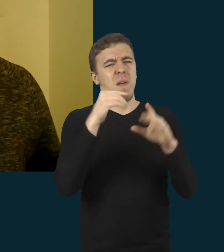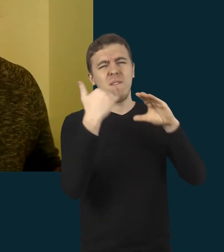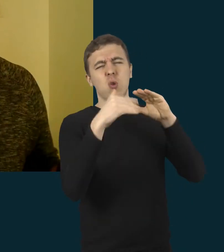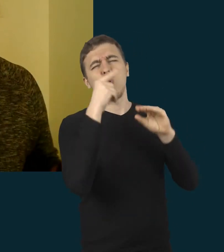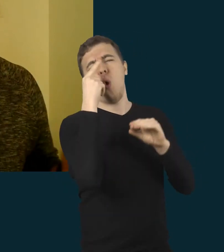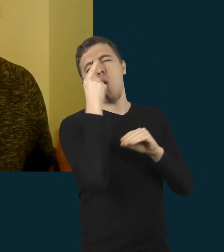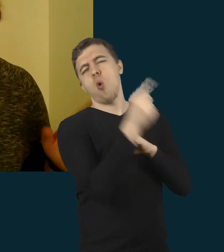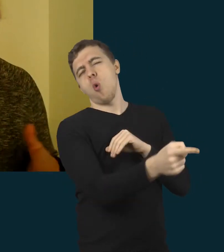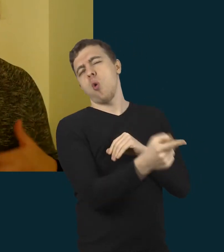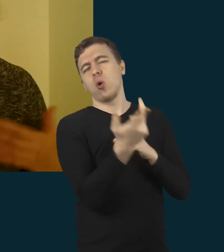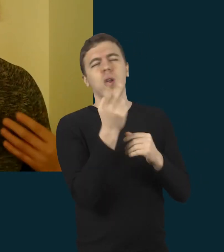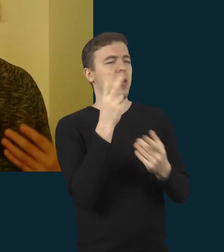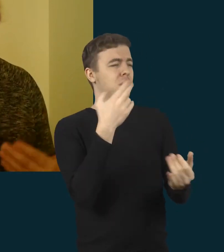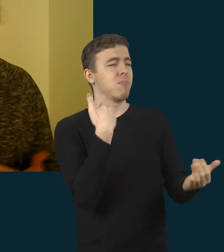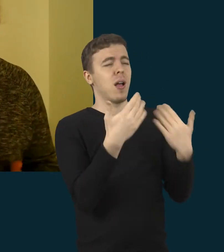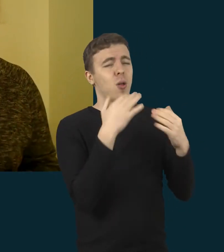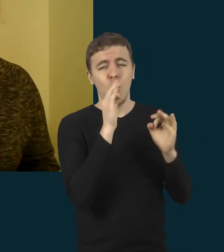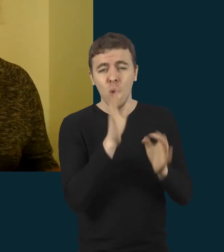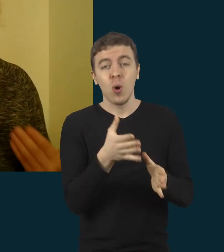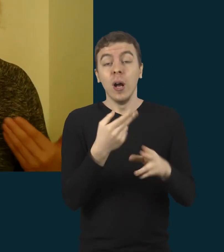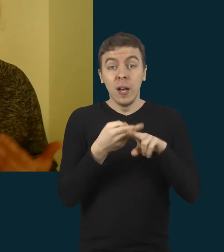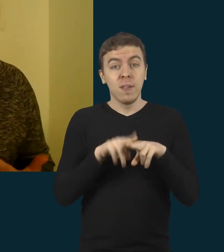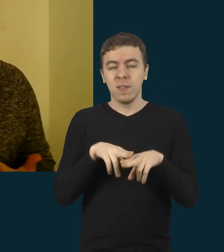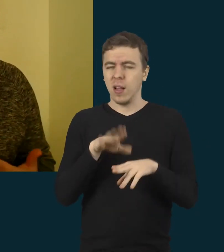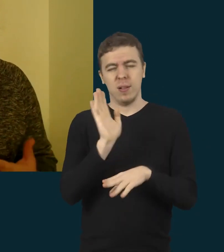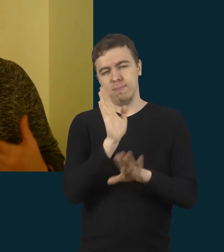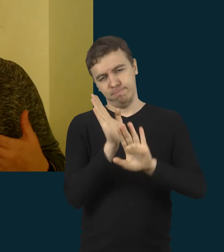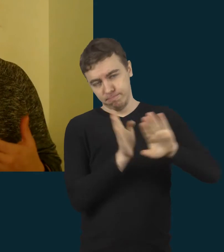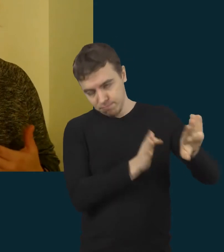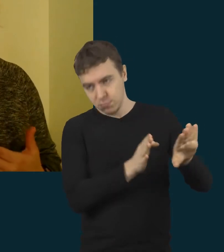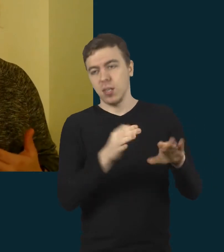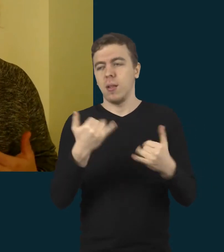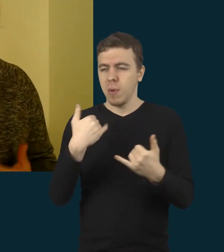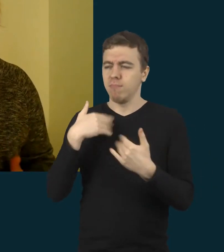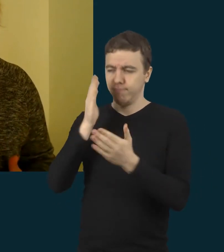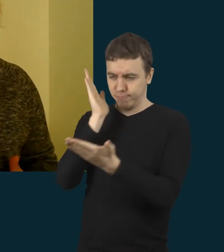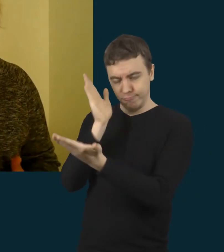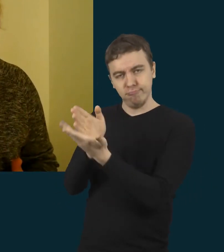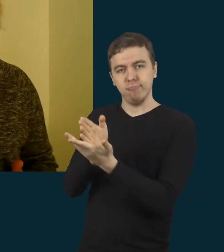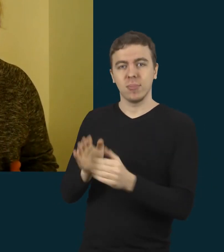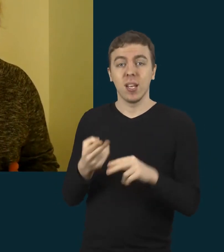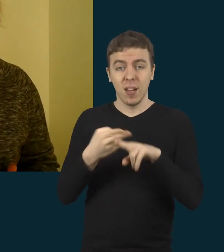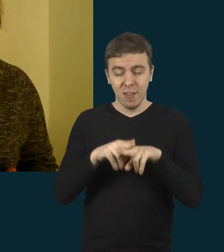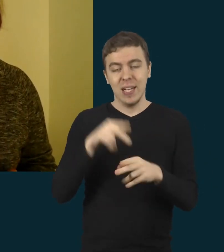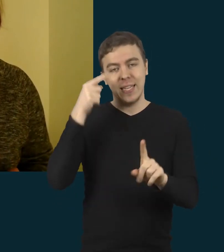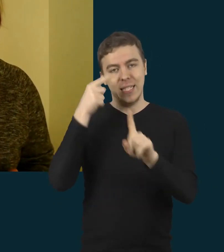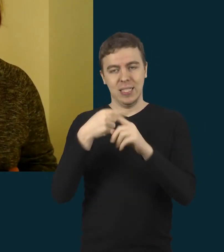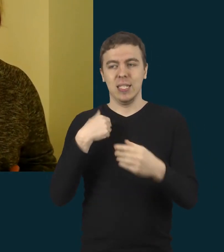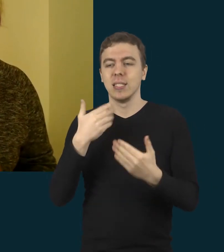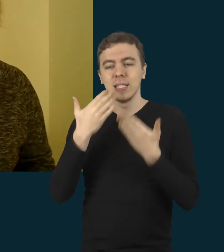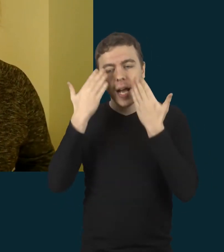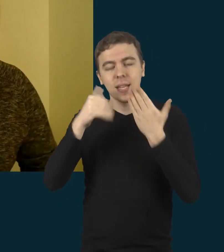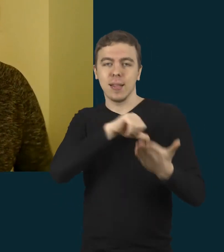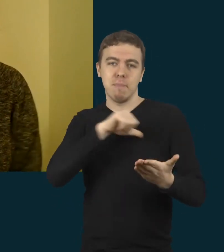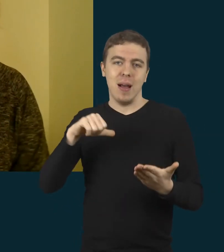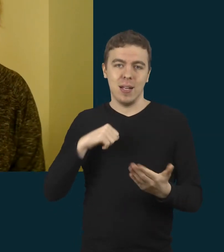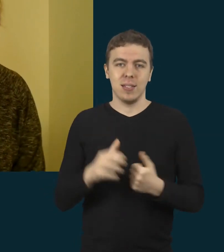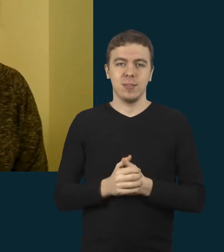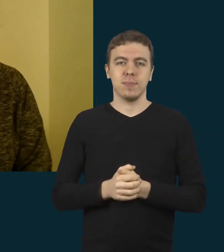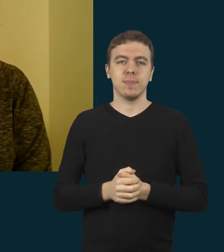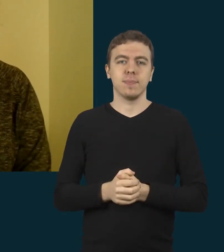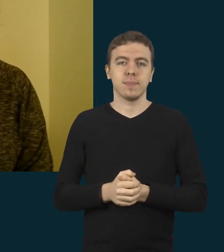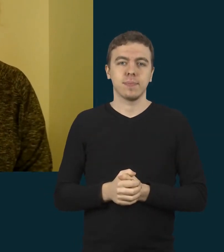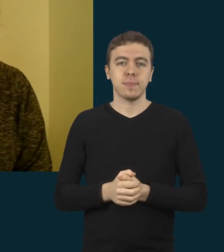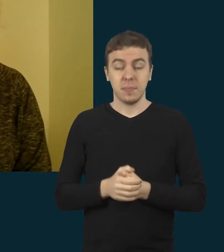toli ir su kažkuo apie kitką. Tai būtent gal ir buvo tas tiklas skaityti vaikams pasakas. Tai viskas,